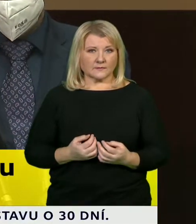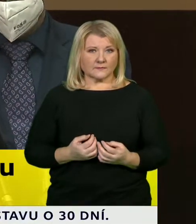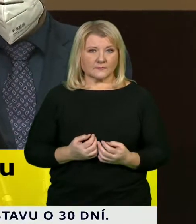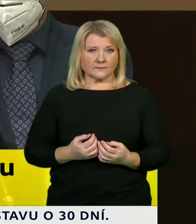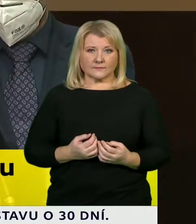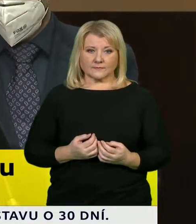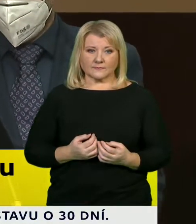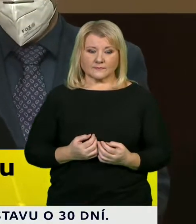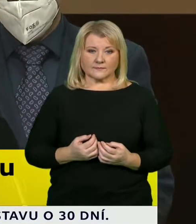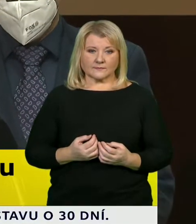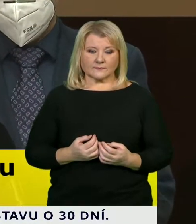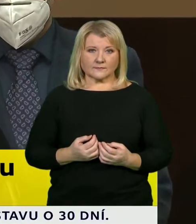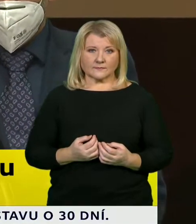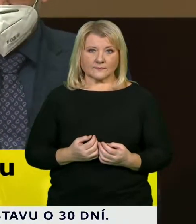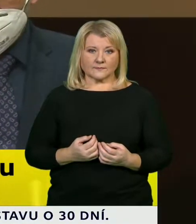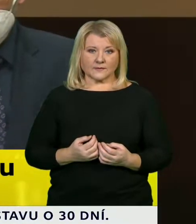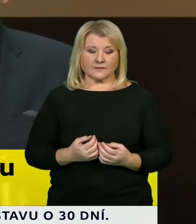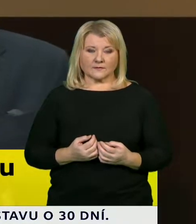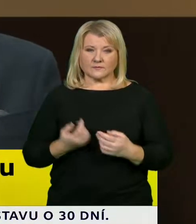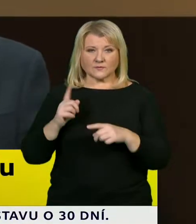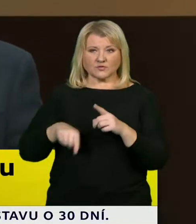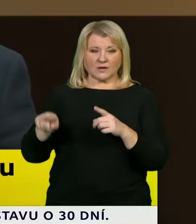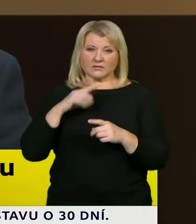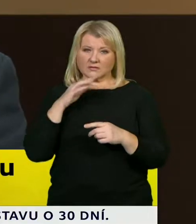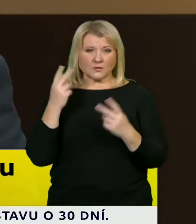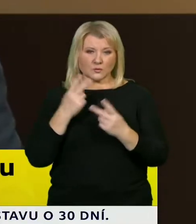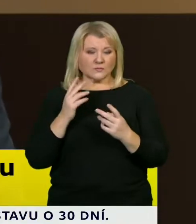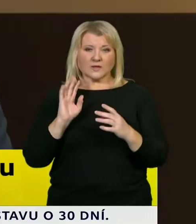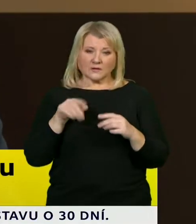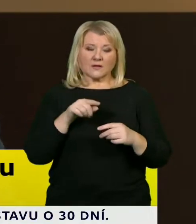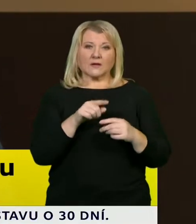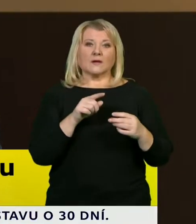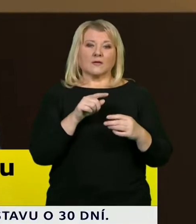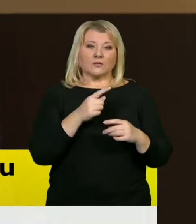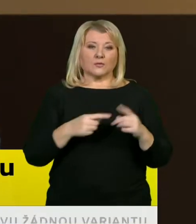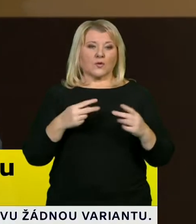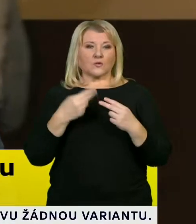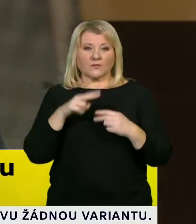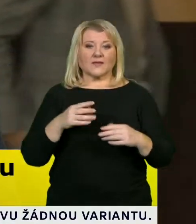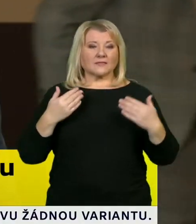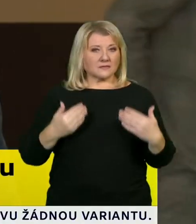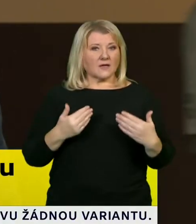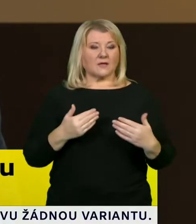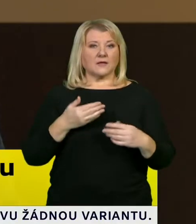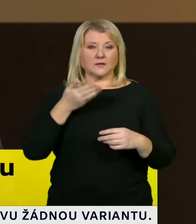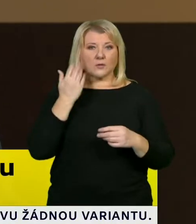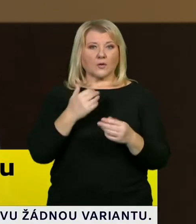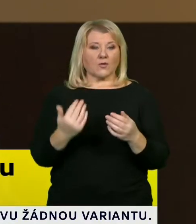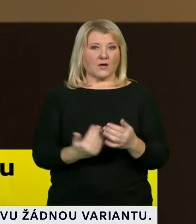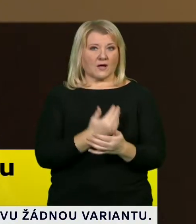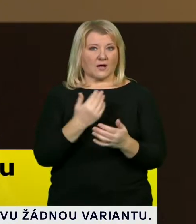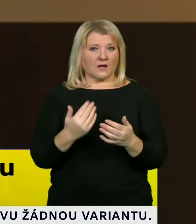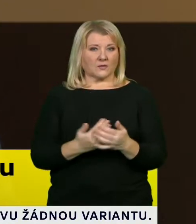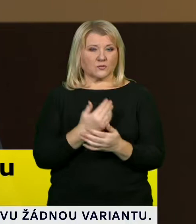V současné době byla aktualizována takzvaná strategie